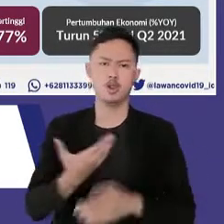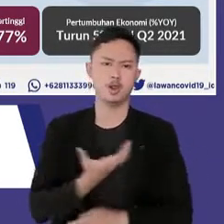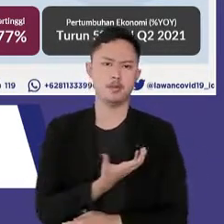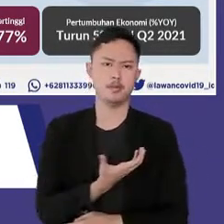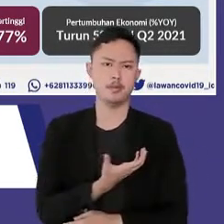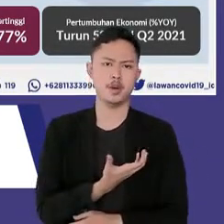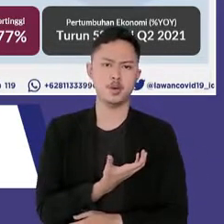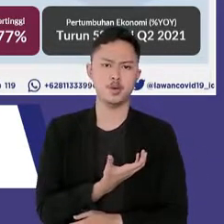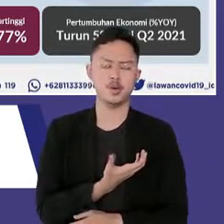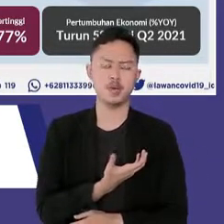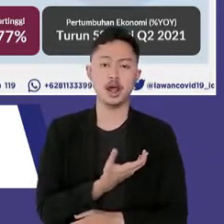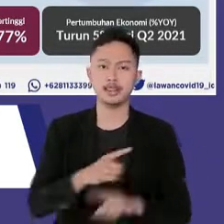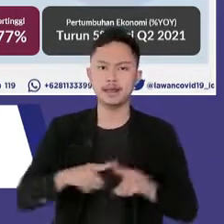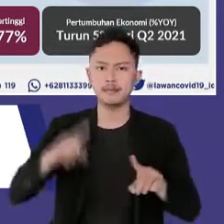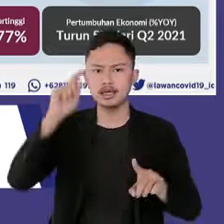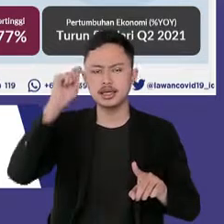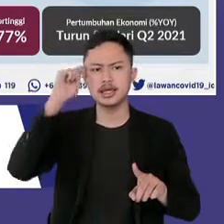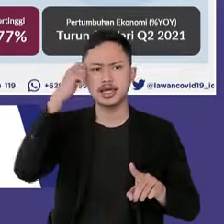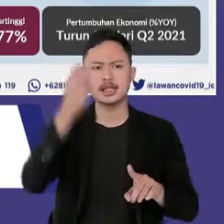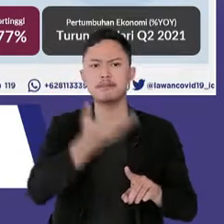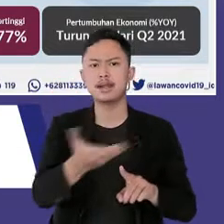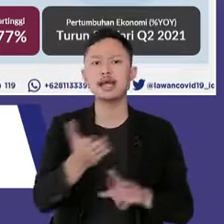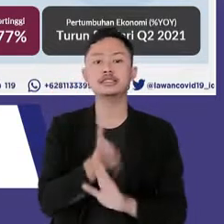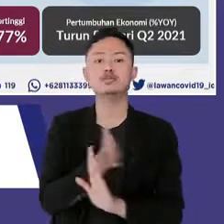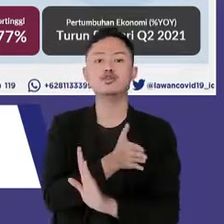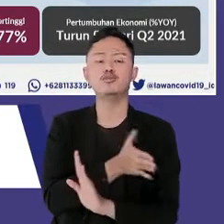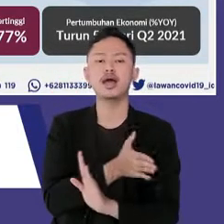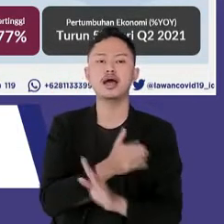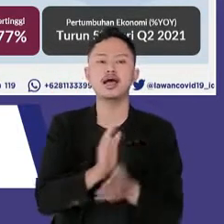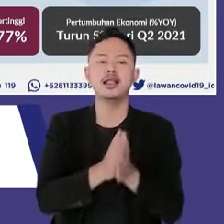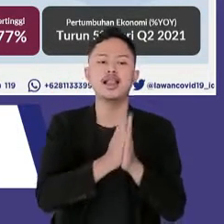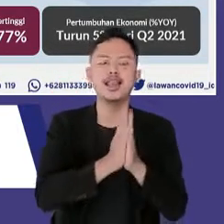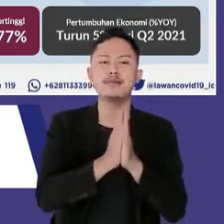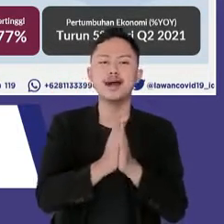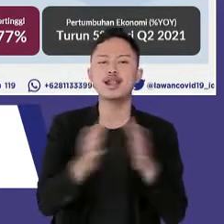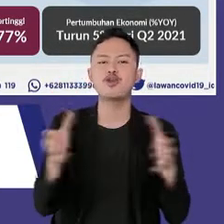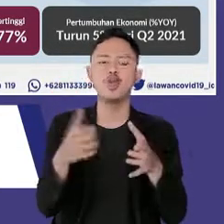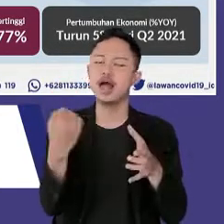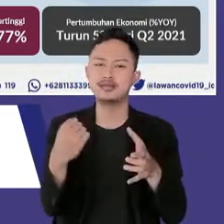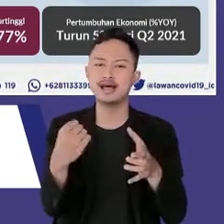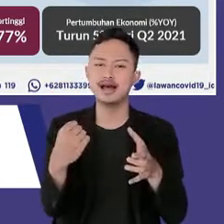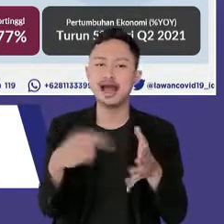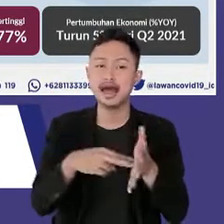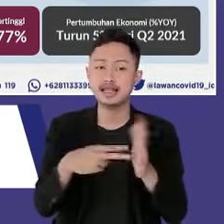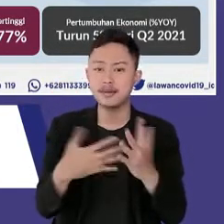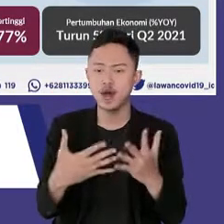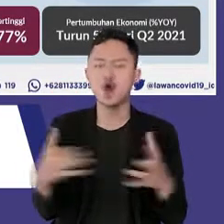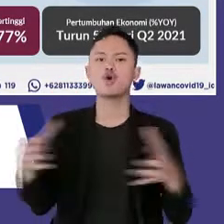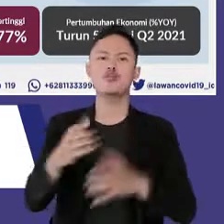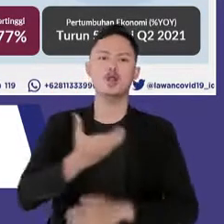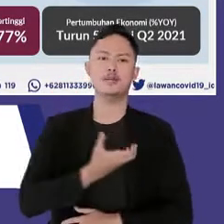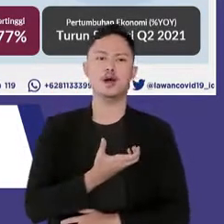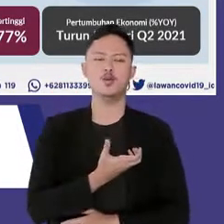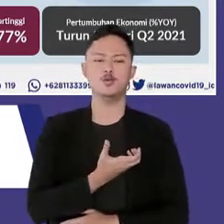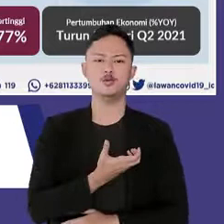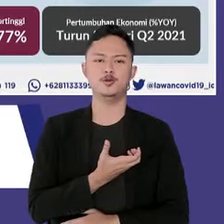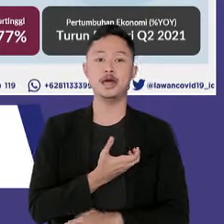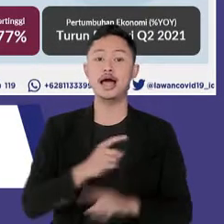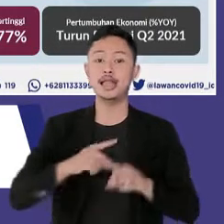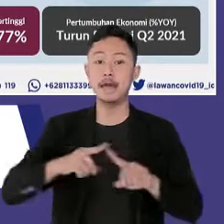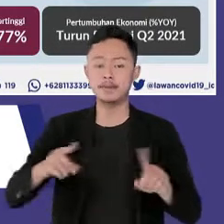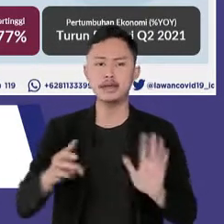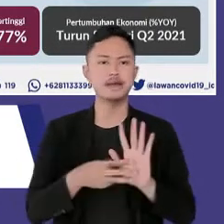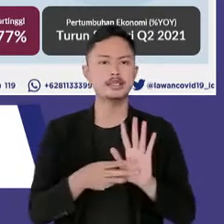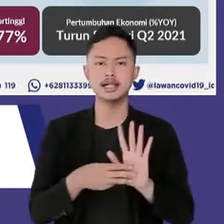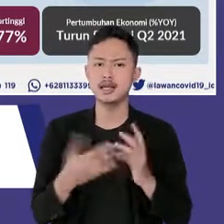mengingat mereka tidak bisa berkumpul pada Idul Fitri sebelumnya adanya varian delta yang menyebar luas di se